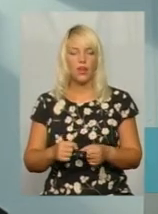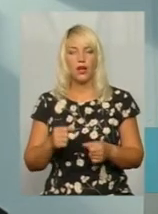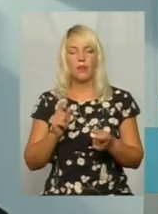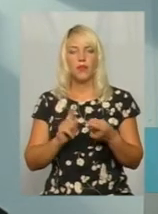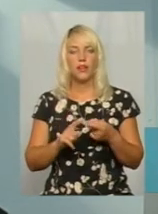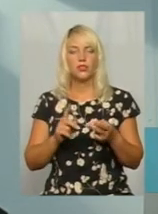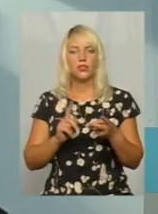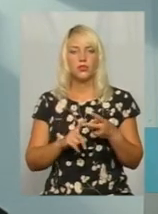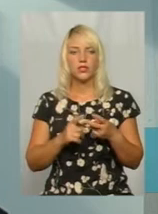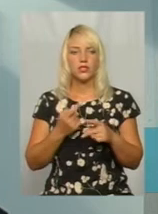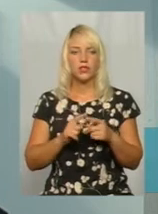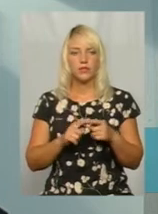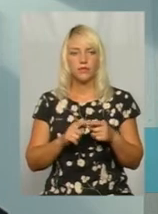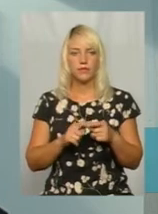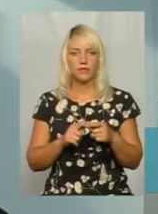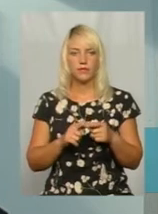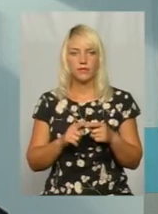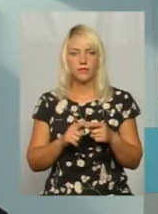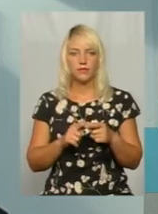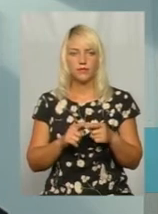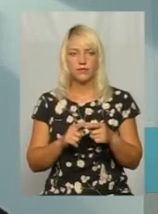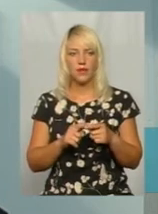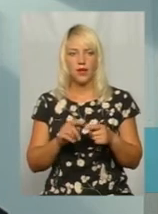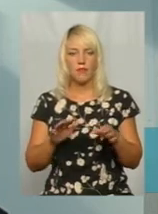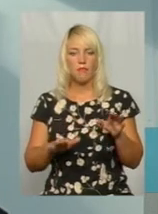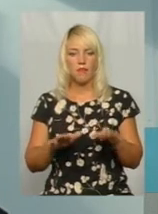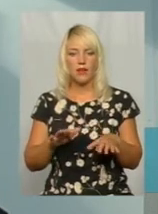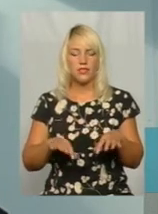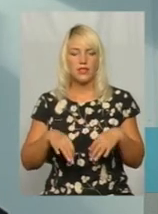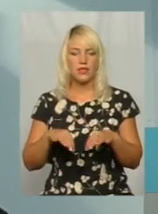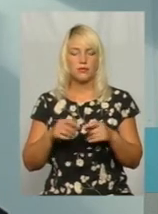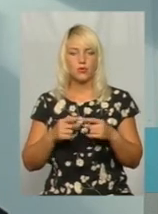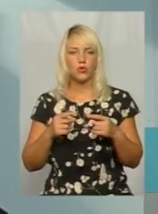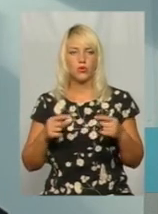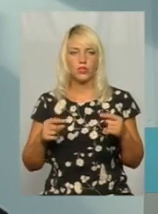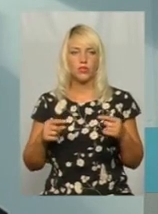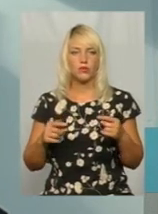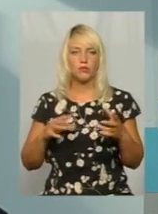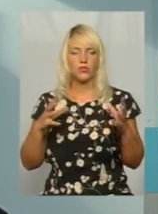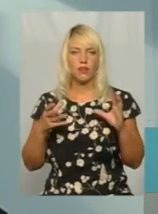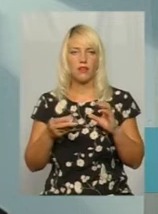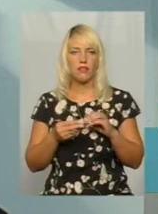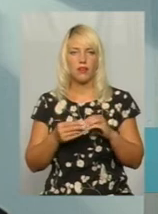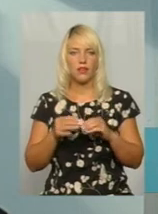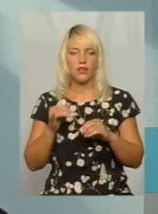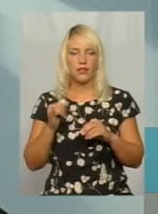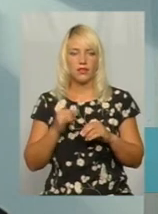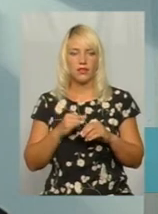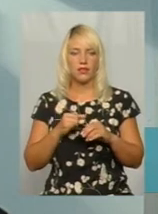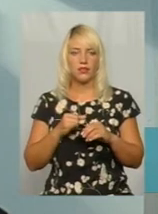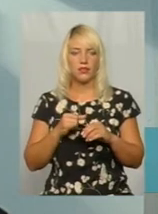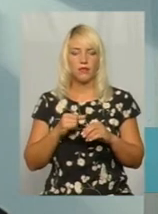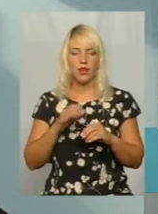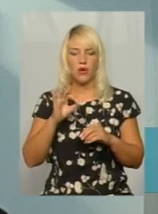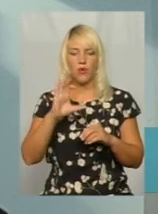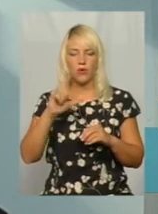Другий – це маса транспортного засобу загальна та осьові навантаження.